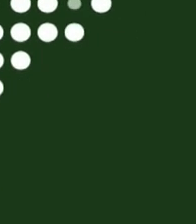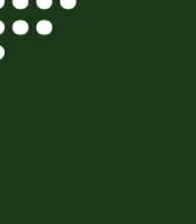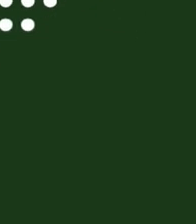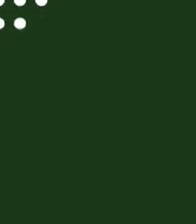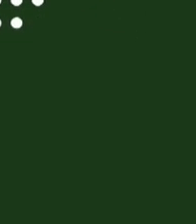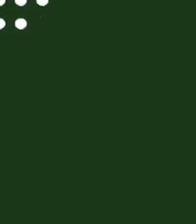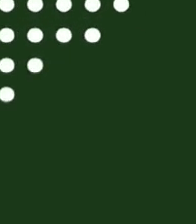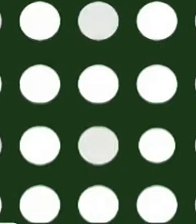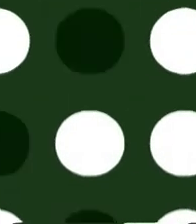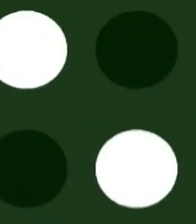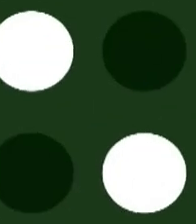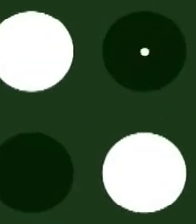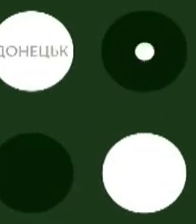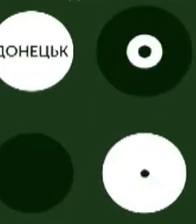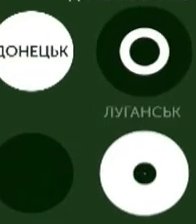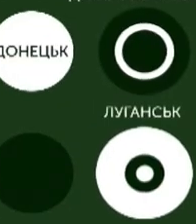Наступний випуск.